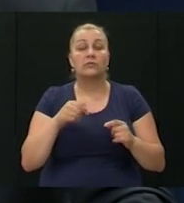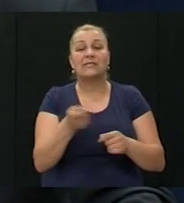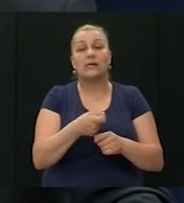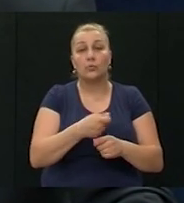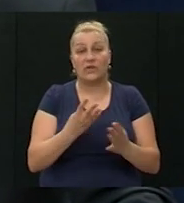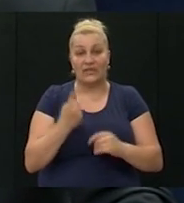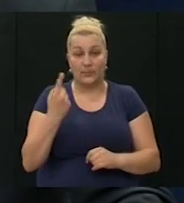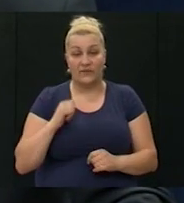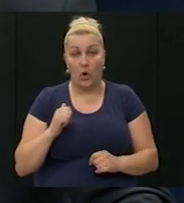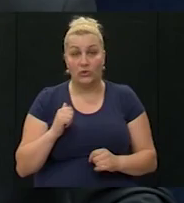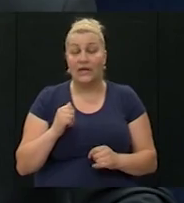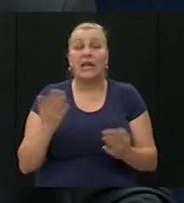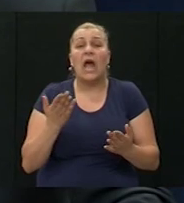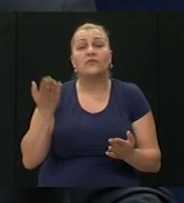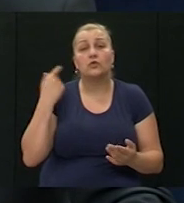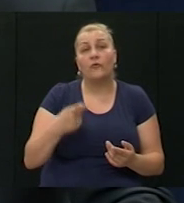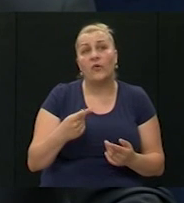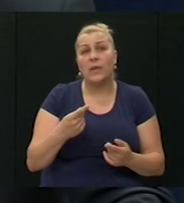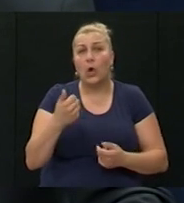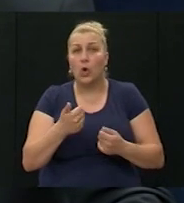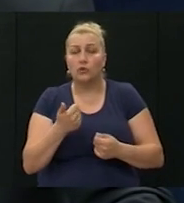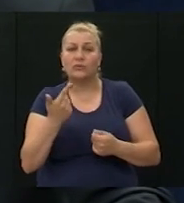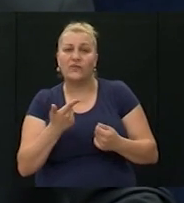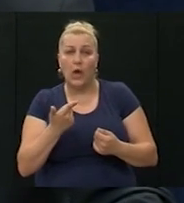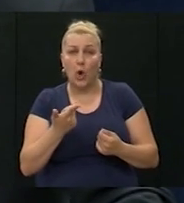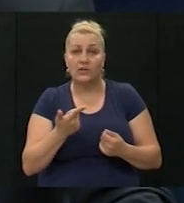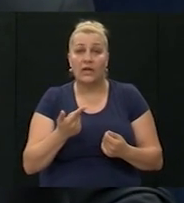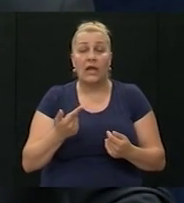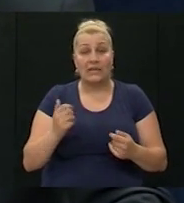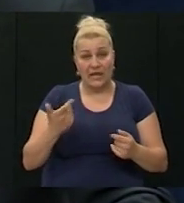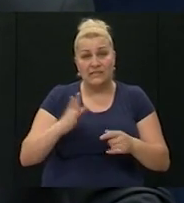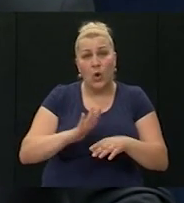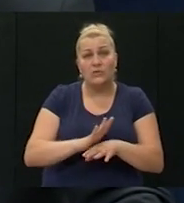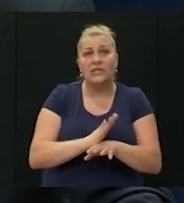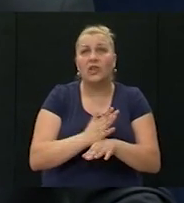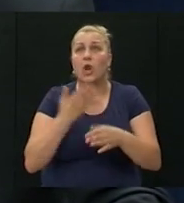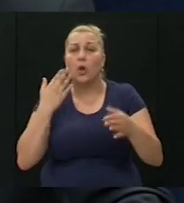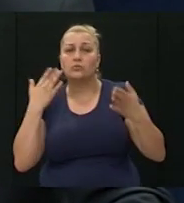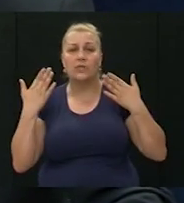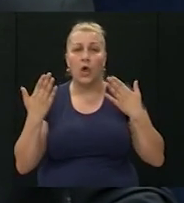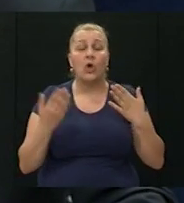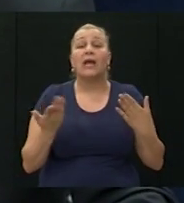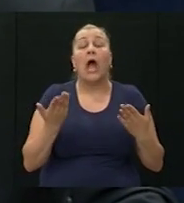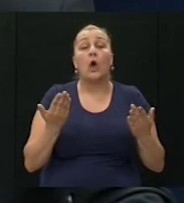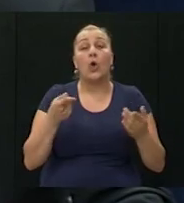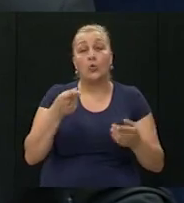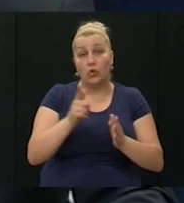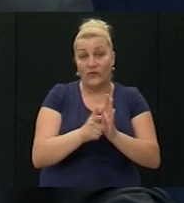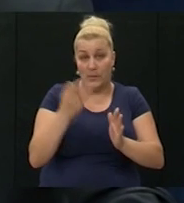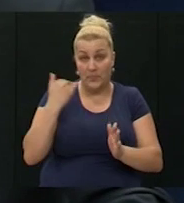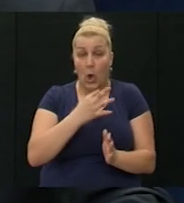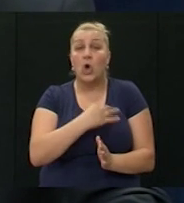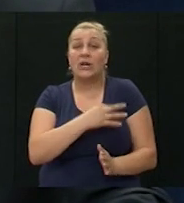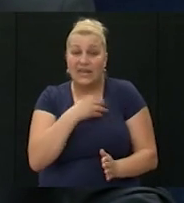te zadnje godinu, dvije dana, jer ste tad osjetali ono što se kaže, miris baruta u zraku. Kako je tad bilo biti Hrvat